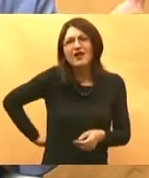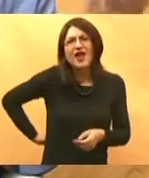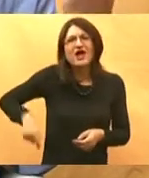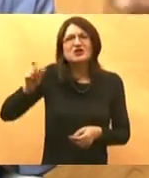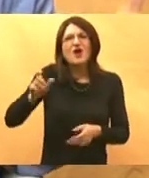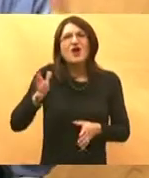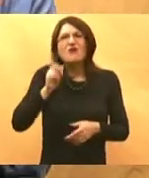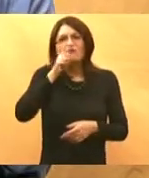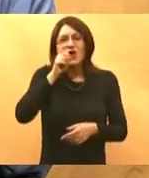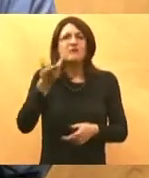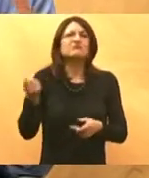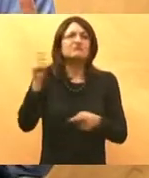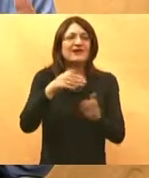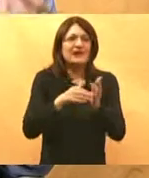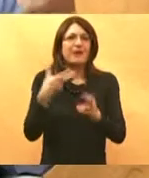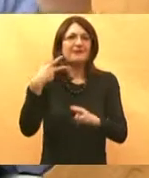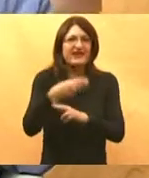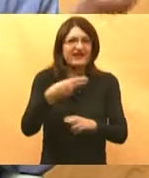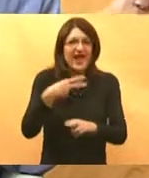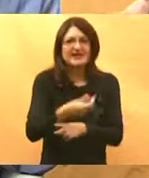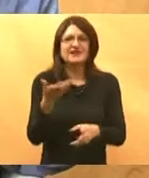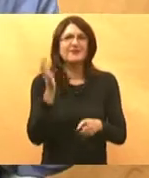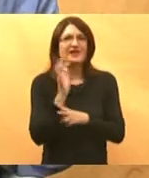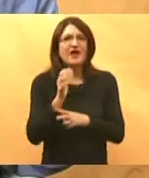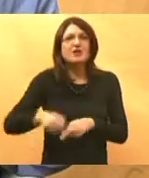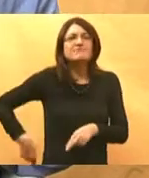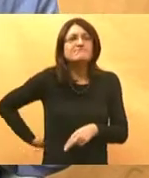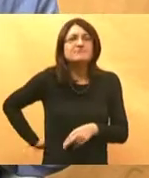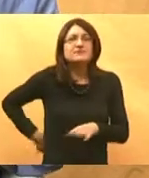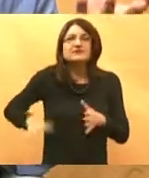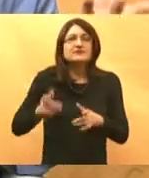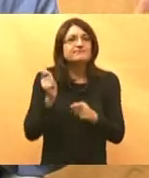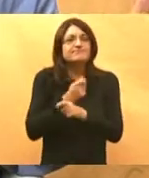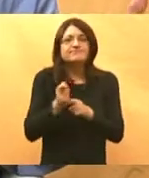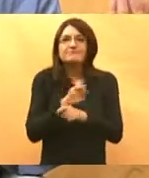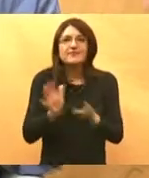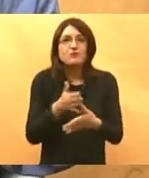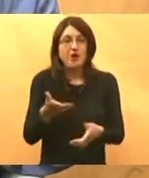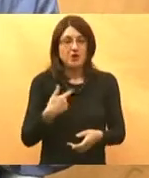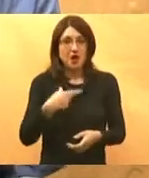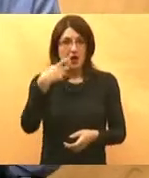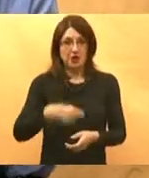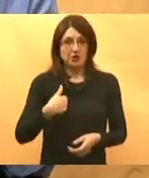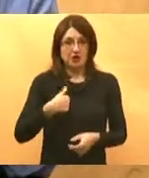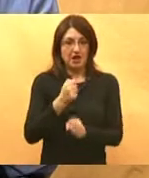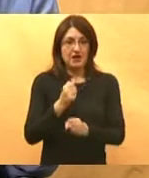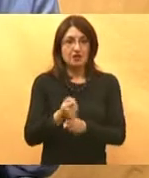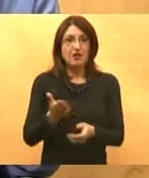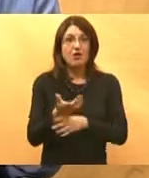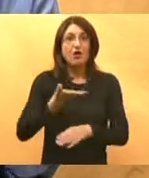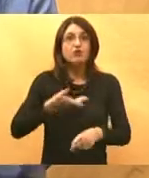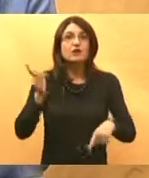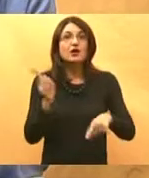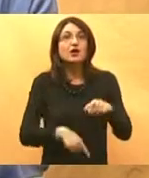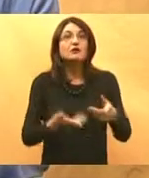parenteralnu znači inekcije i tablete, terapiju, taj išijas ne popušta a on je fizički radnik i mora raditi jer ako dobije otkaz kad se